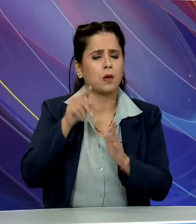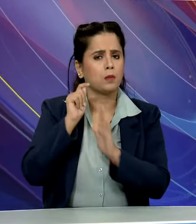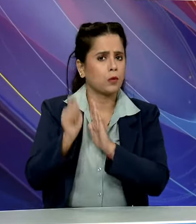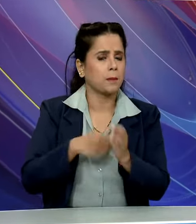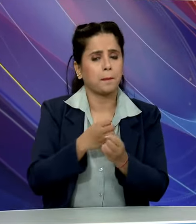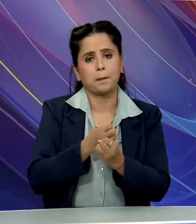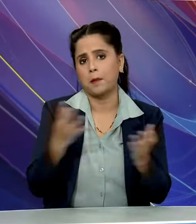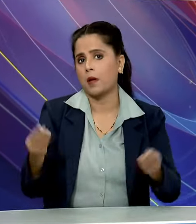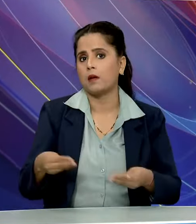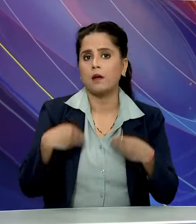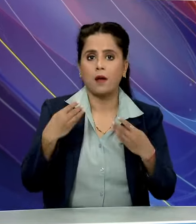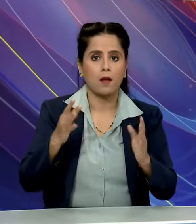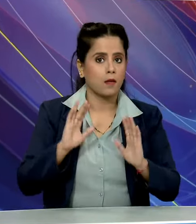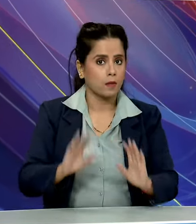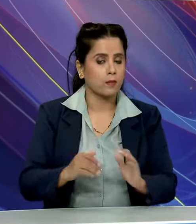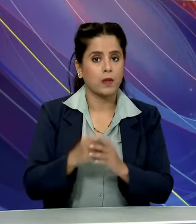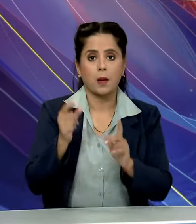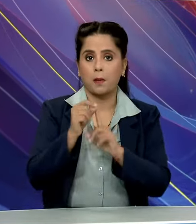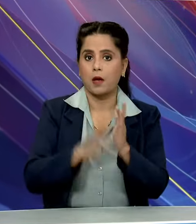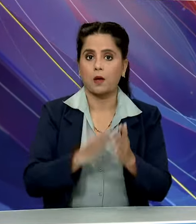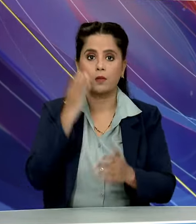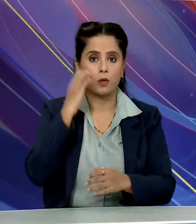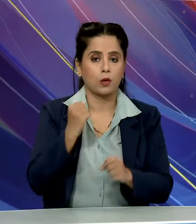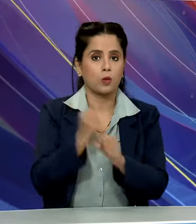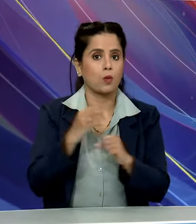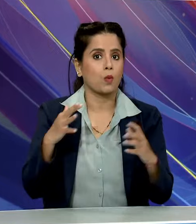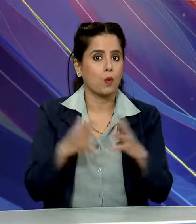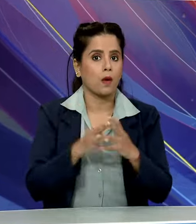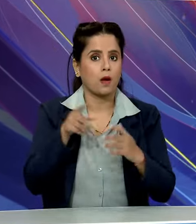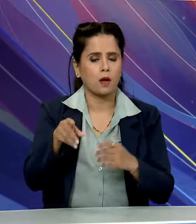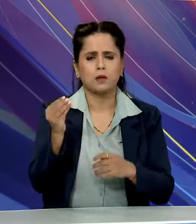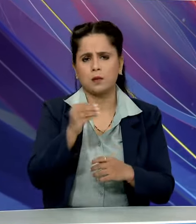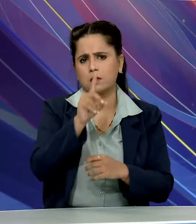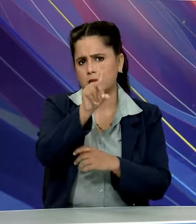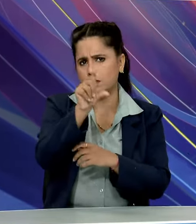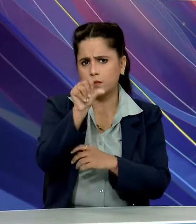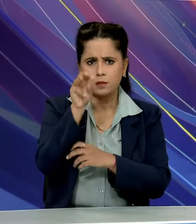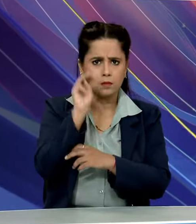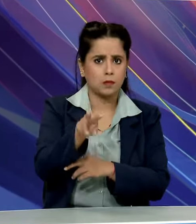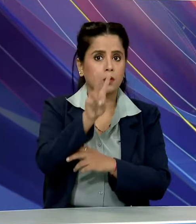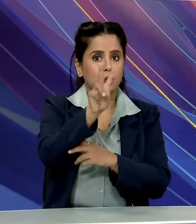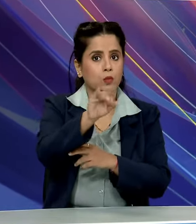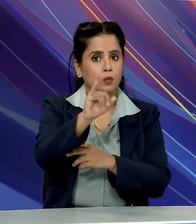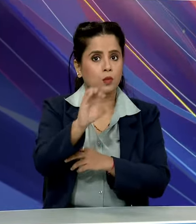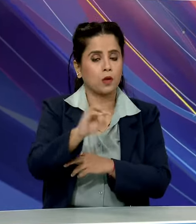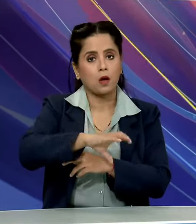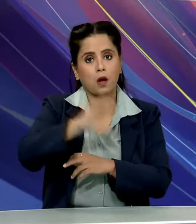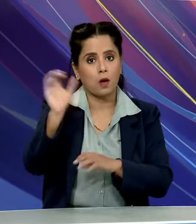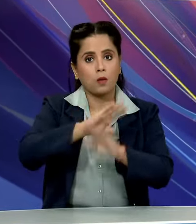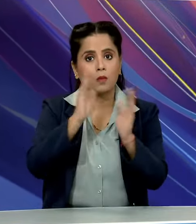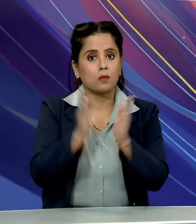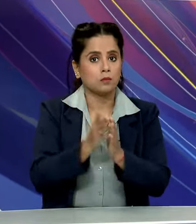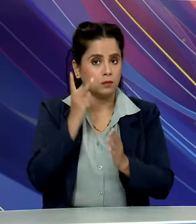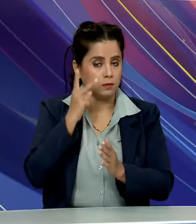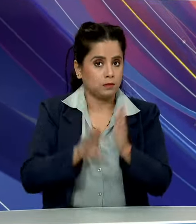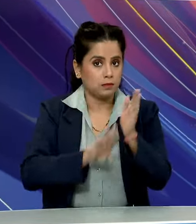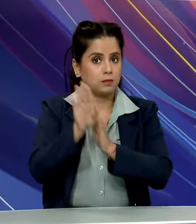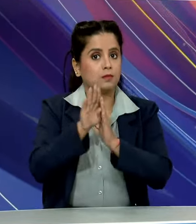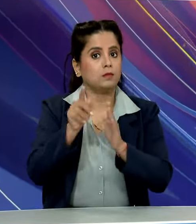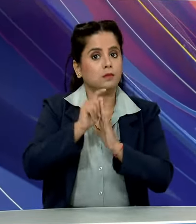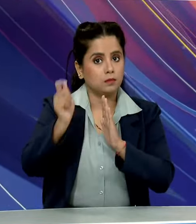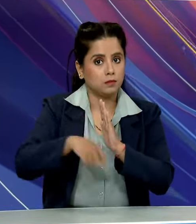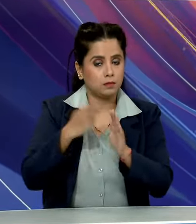परियोजनाओं की सौगात दी प्रधान मंत्री मोदी ने ग्वालियर में करीब 19,260 करोड रुपई की विकास